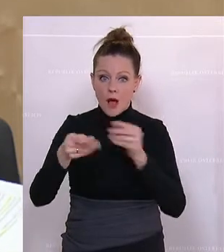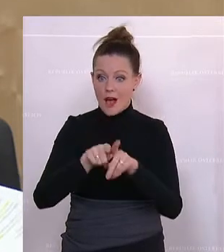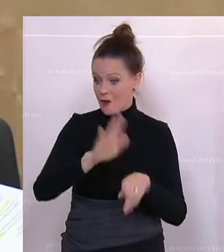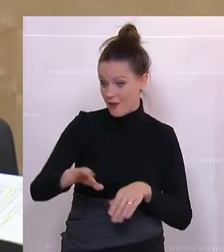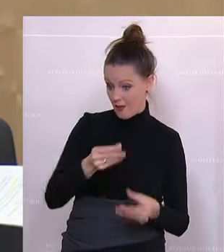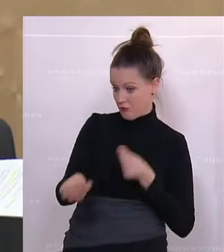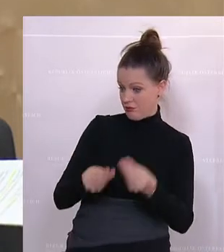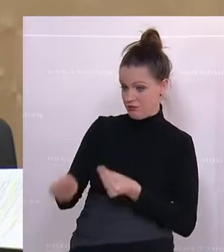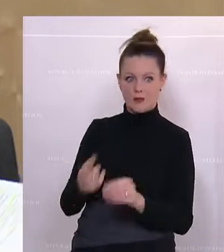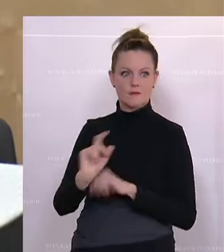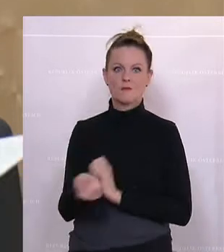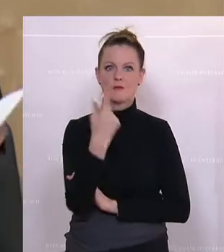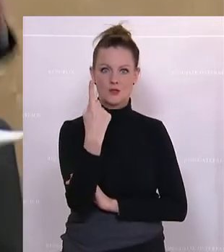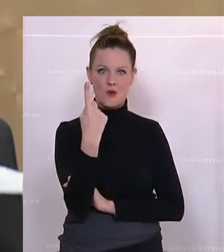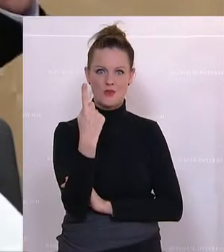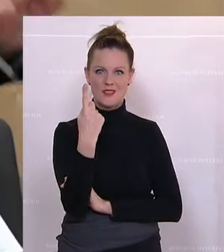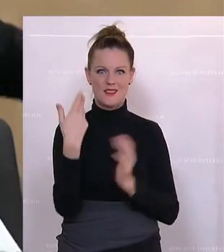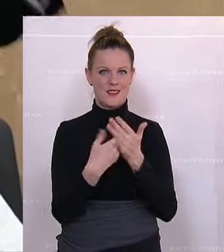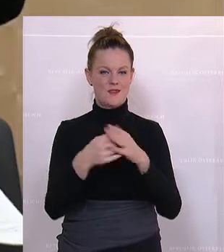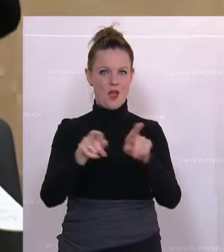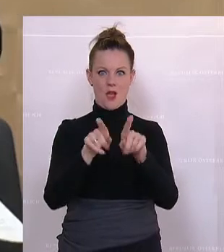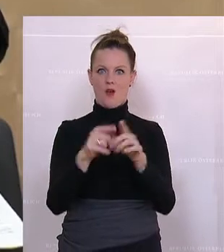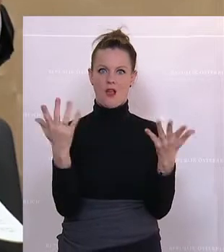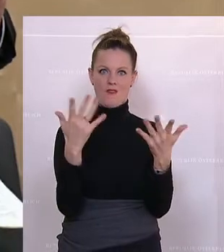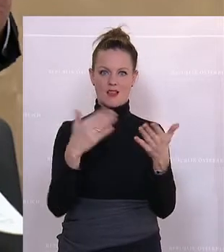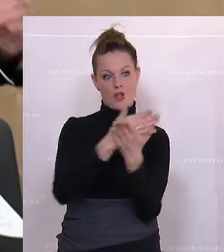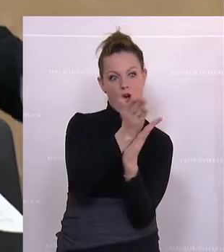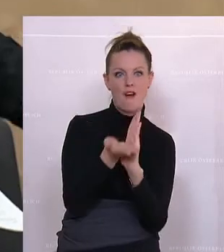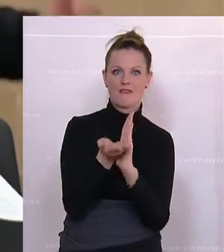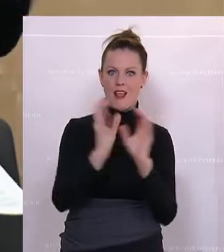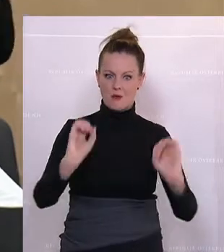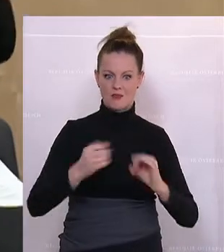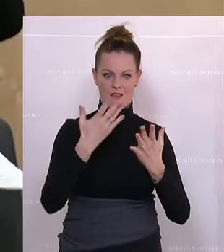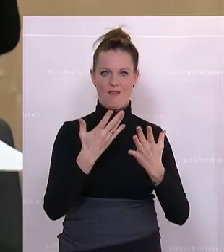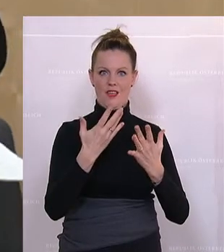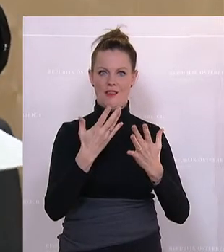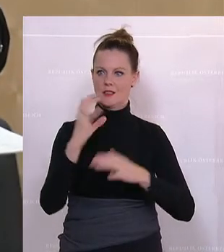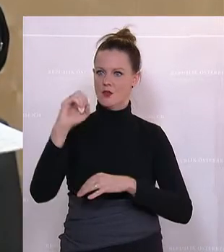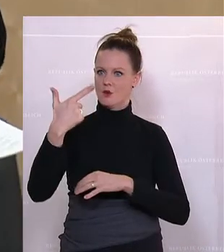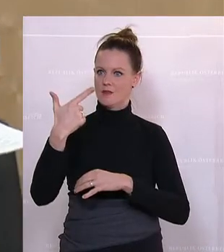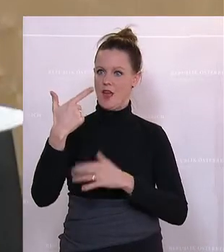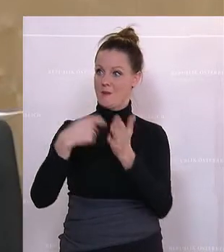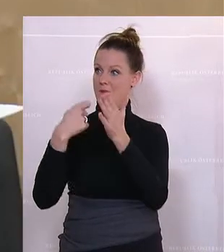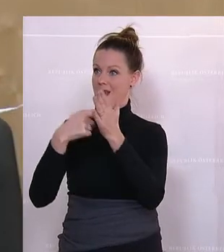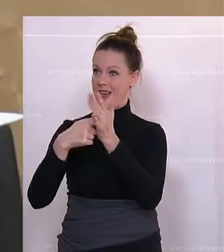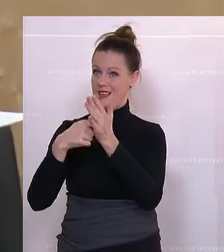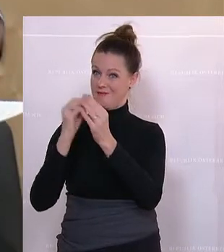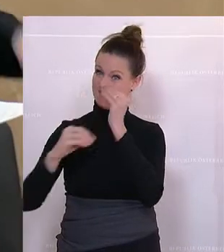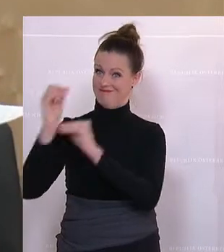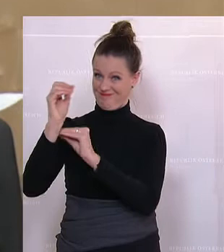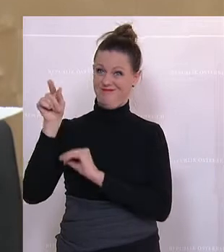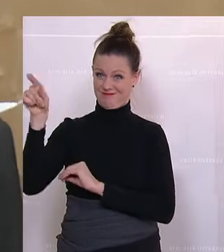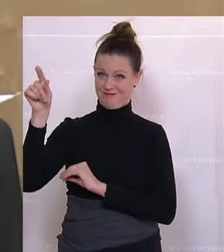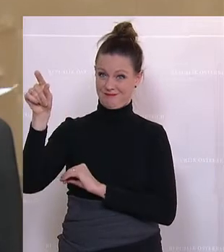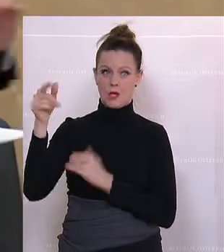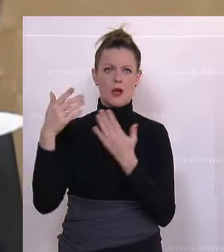Dieses ist einmalig, und das führt auch dazu, dass es die Verteilungseffekte aus der CO2-Bepreisung, das muss man sich mal vorstellen, das